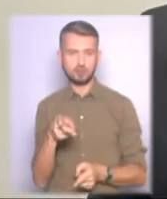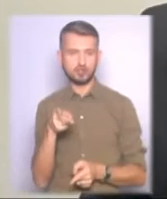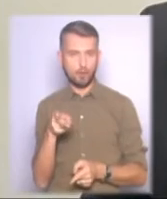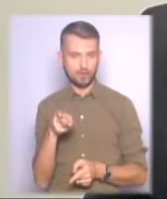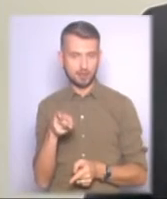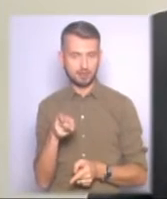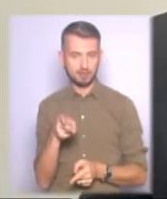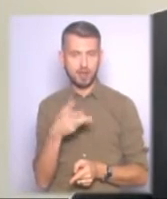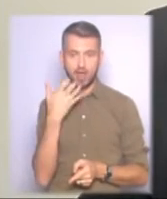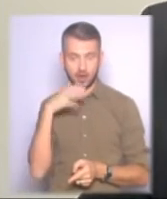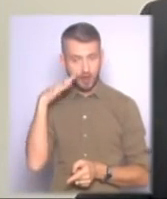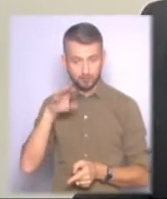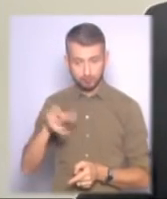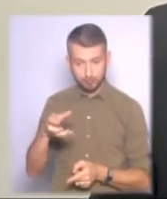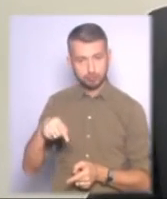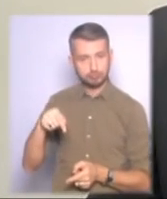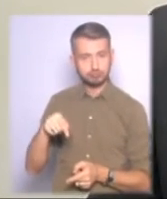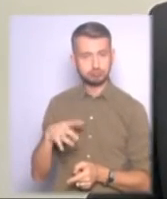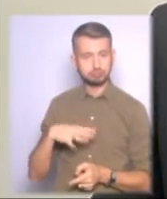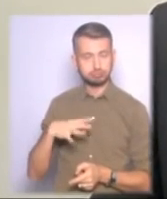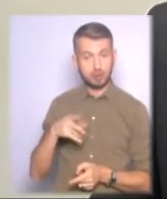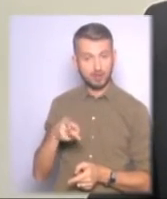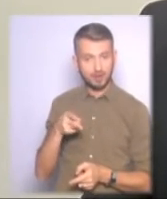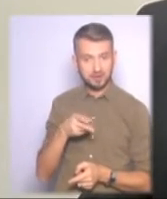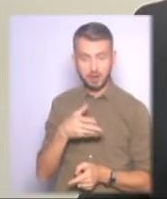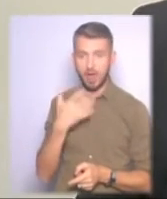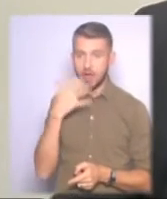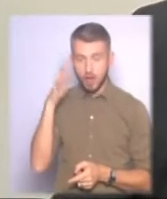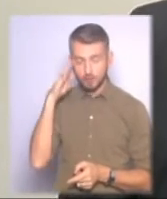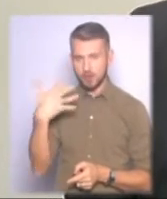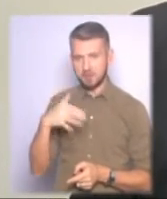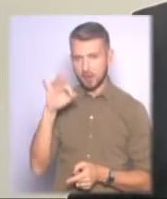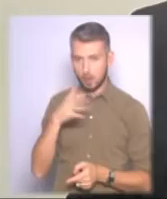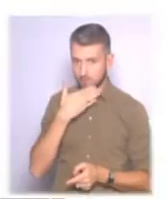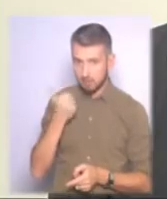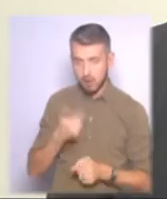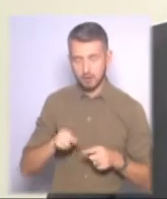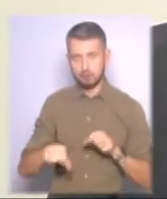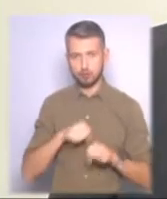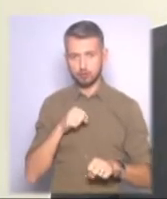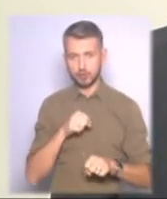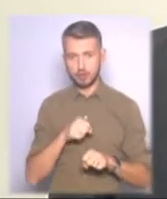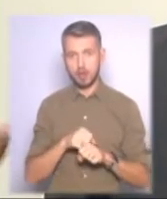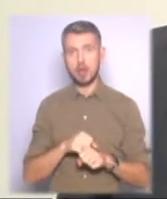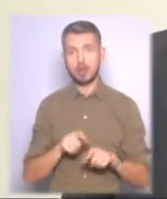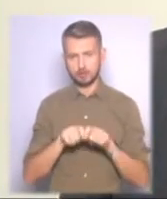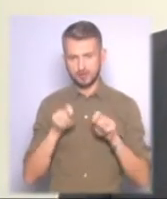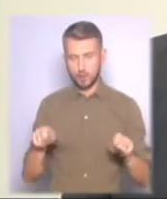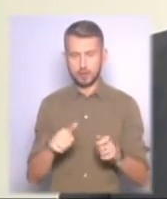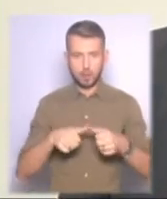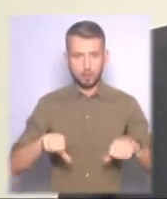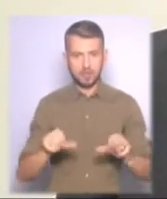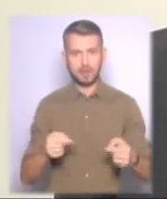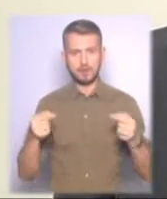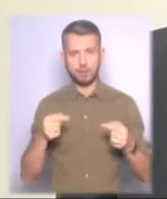пішла гаряча вода з крану, температури 50 градусів, то це порушення. Створюється комісія, відповідні